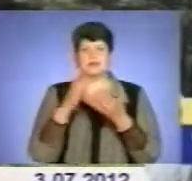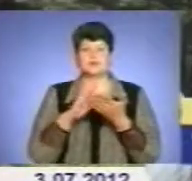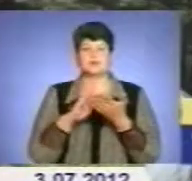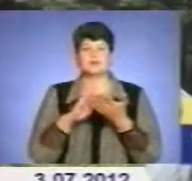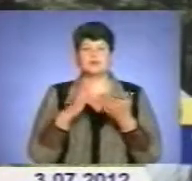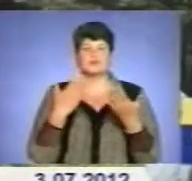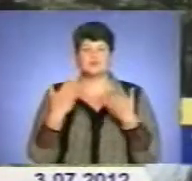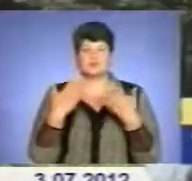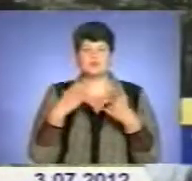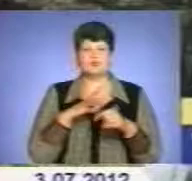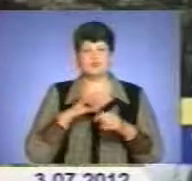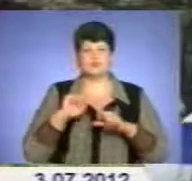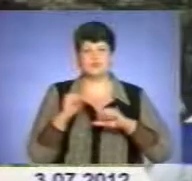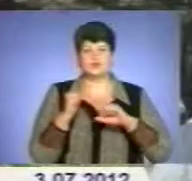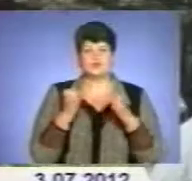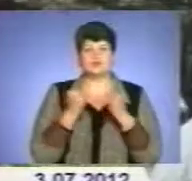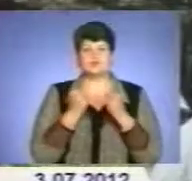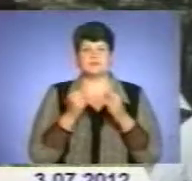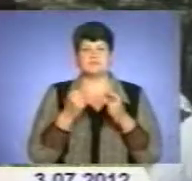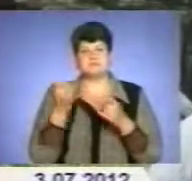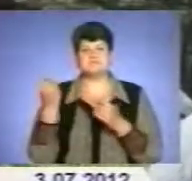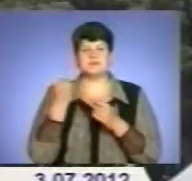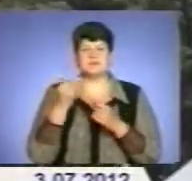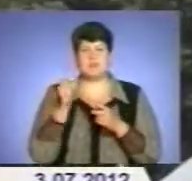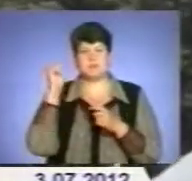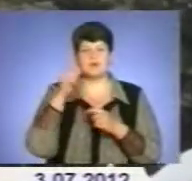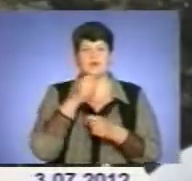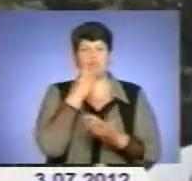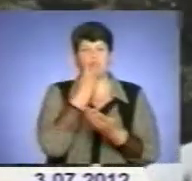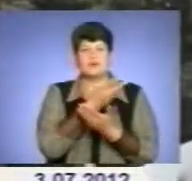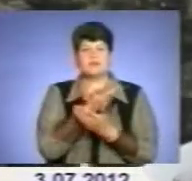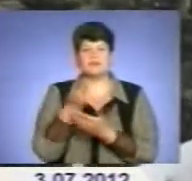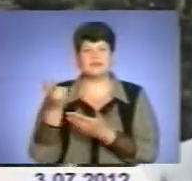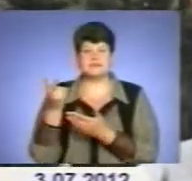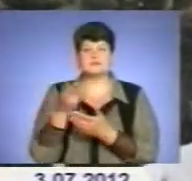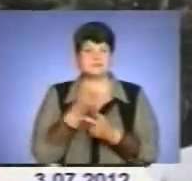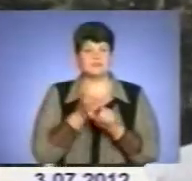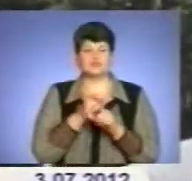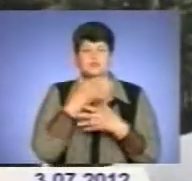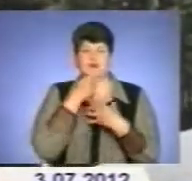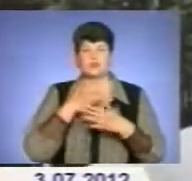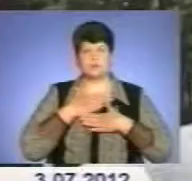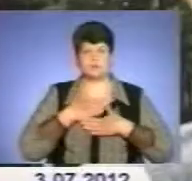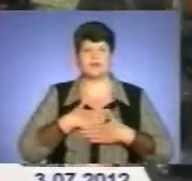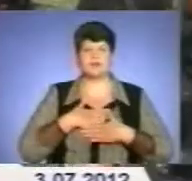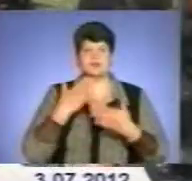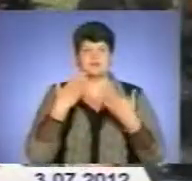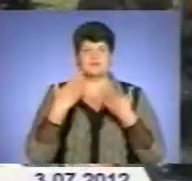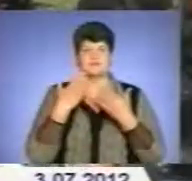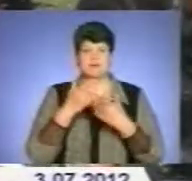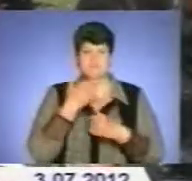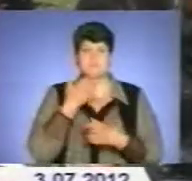друзів і стало мені цікаво, як це виглядає. Тому приїхав подивитися. Загалом все дуже гарно, приємна атмосфера, якось мило.